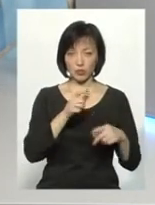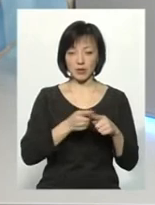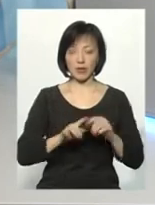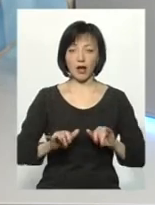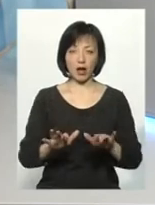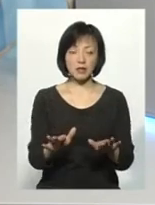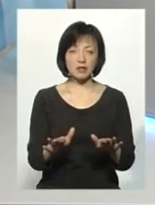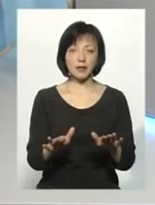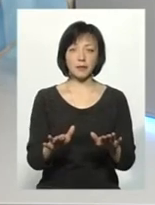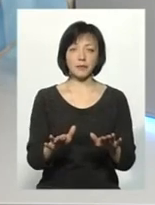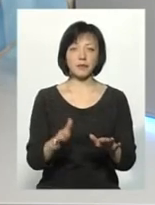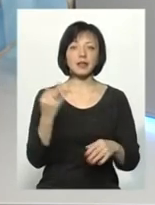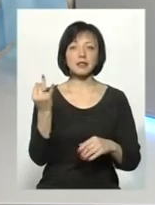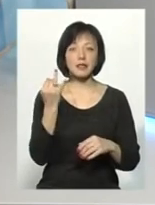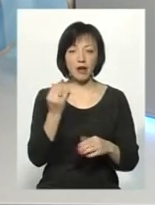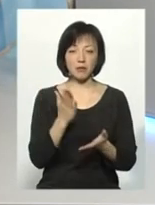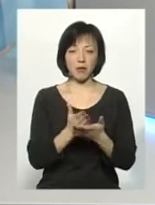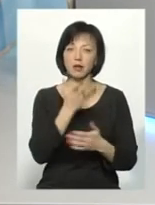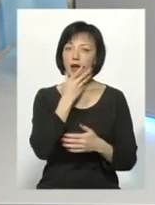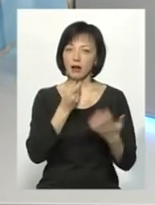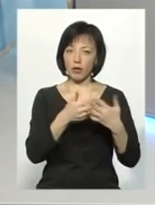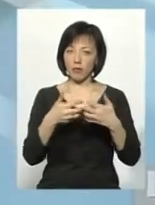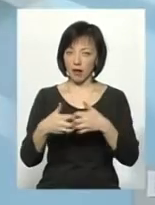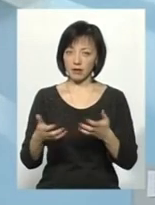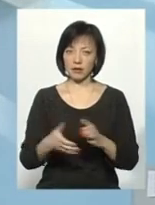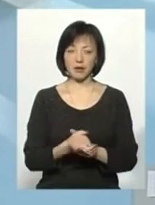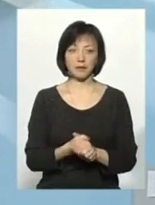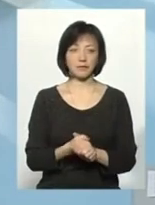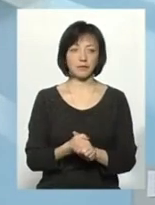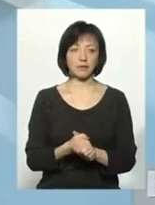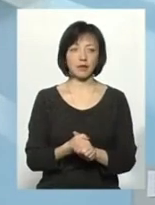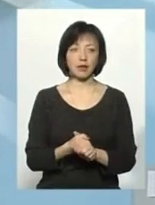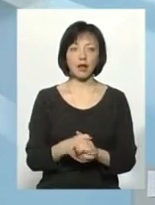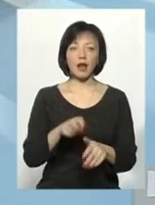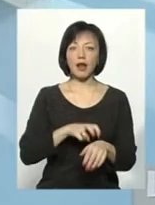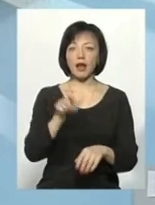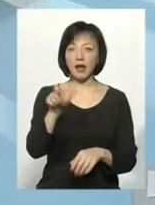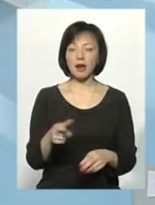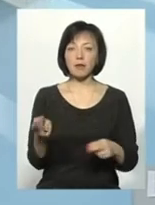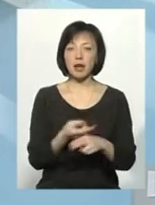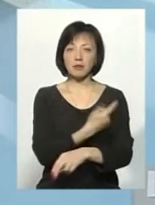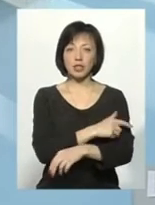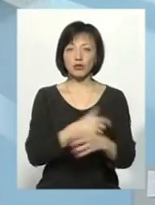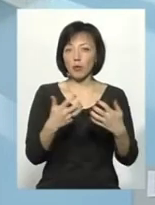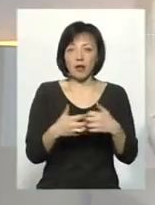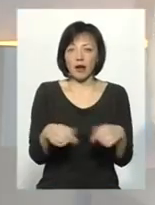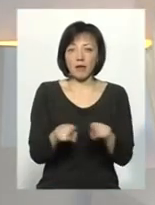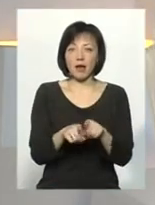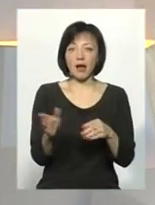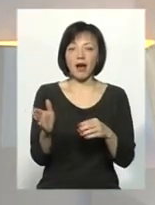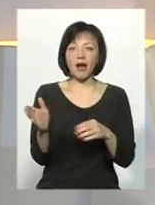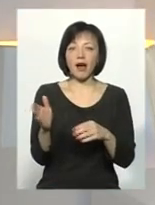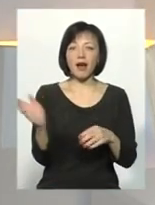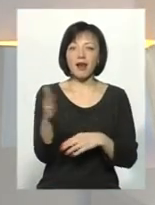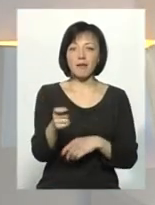маємо справу, вони зацікавлені мати гарне обладнання. Ви знаєте, лікарь без медичного обладнання, це як рибак без